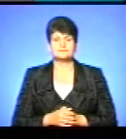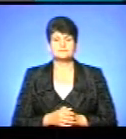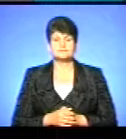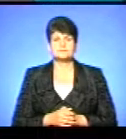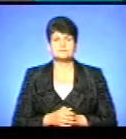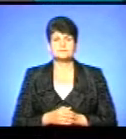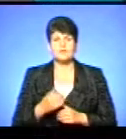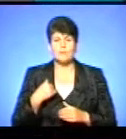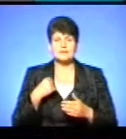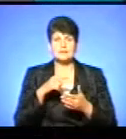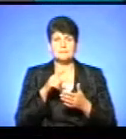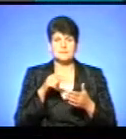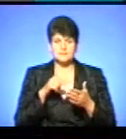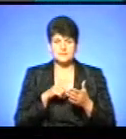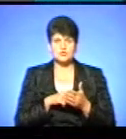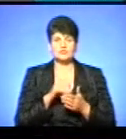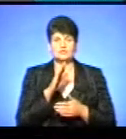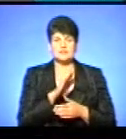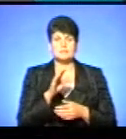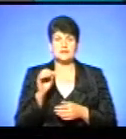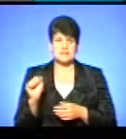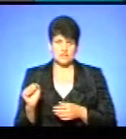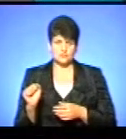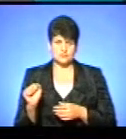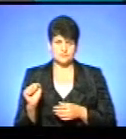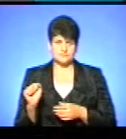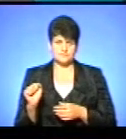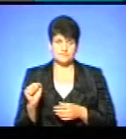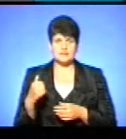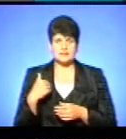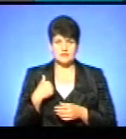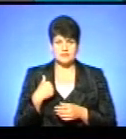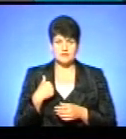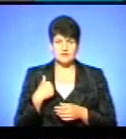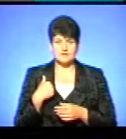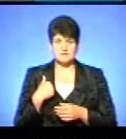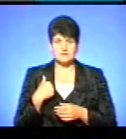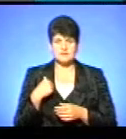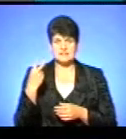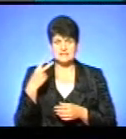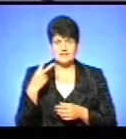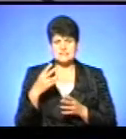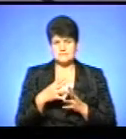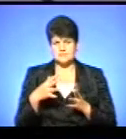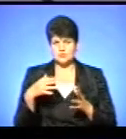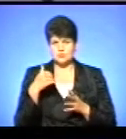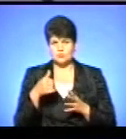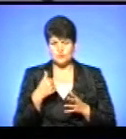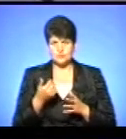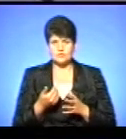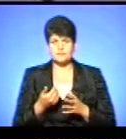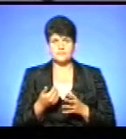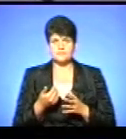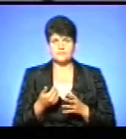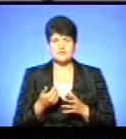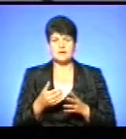Говоріть, будь ласка. Таке питання до Вадима Андрійовича. Я вже 20 з лишнім років не проживу, не живу